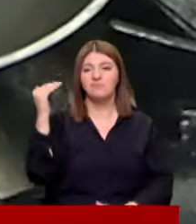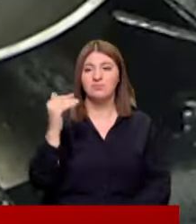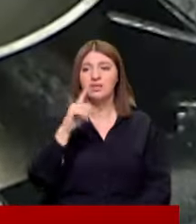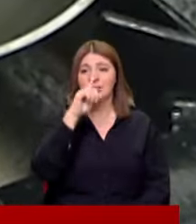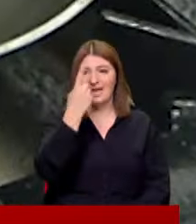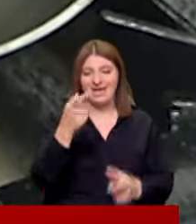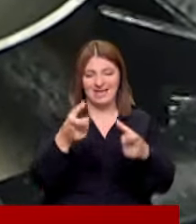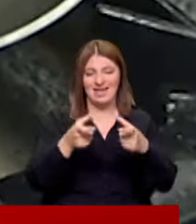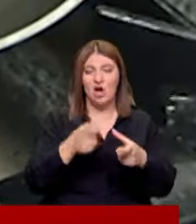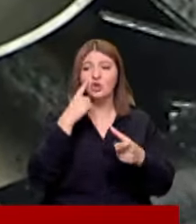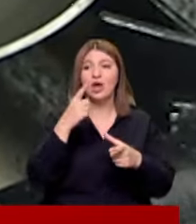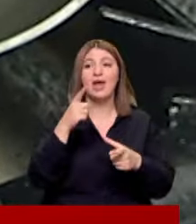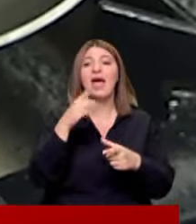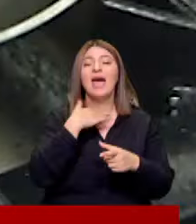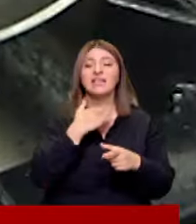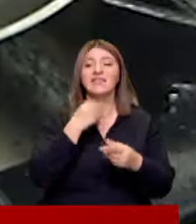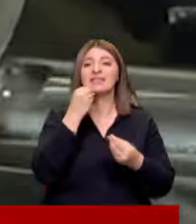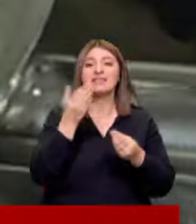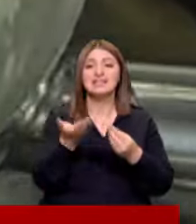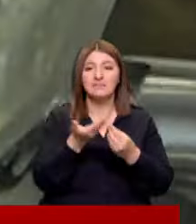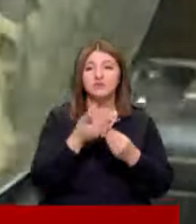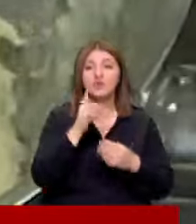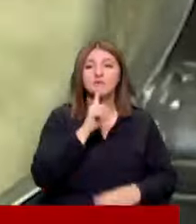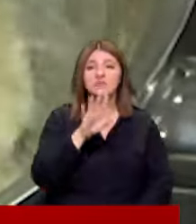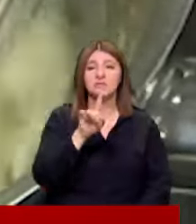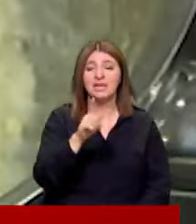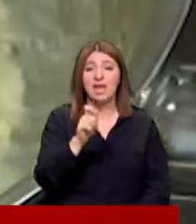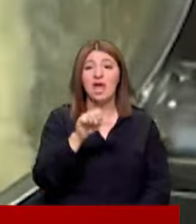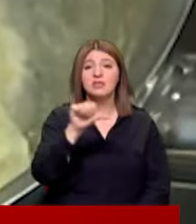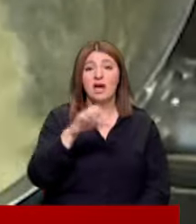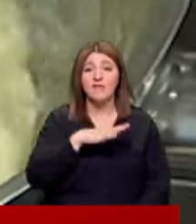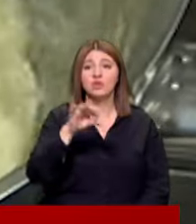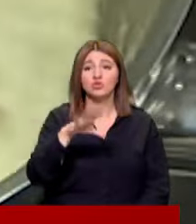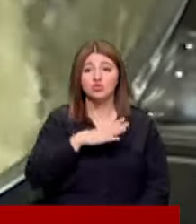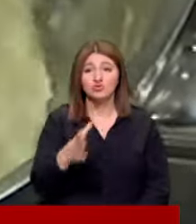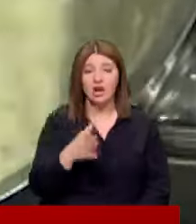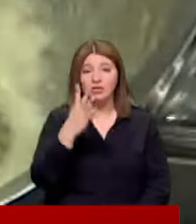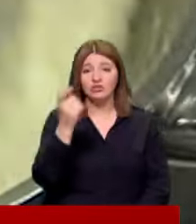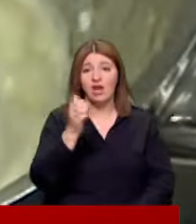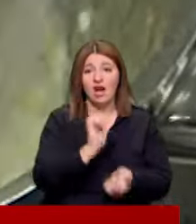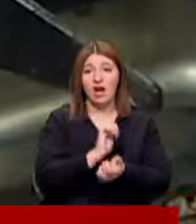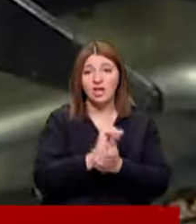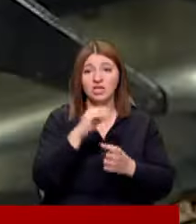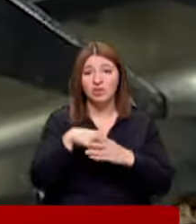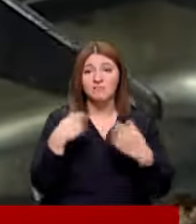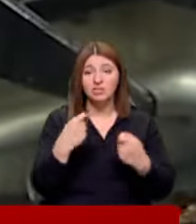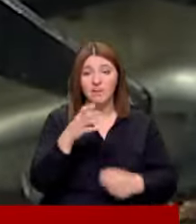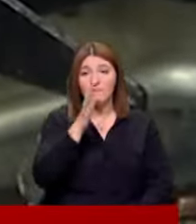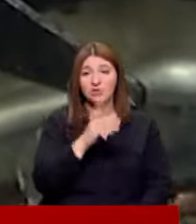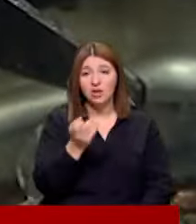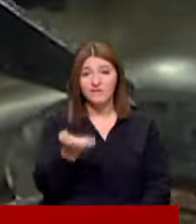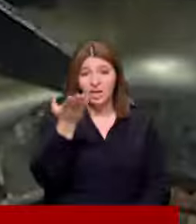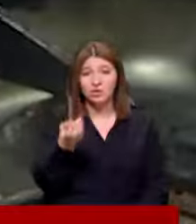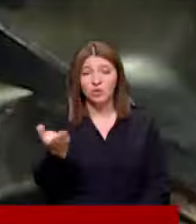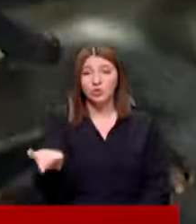Tek porsiyon Hünkar beğendiği için et ve sebzeler 141 lira tutuyor Yağ var tuz var 4 kişilik aile için maliyet 500 lira